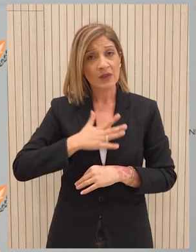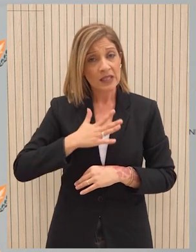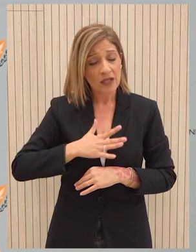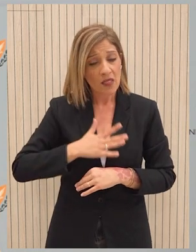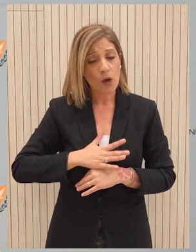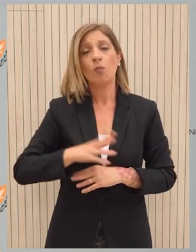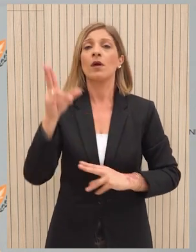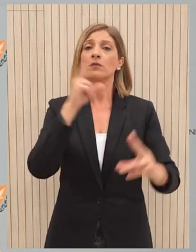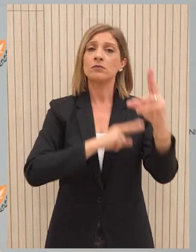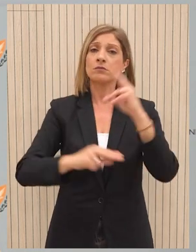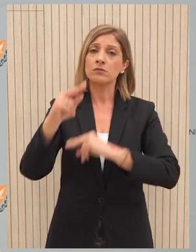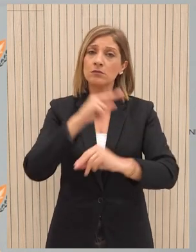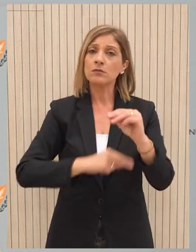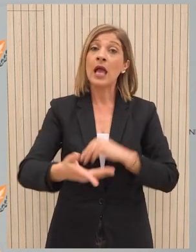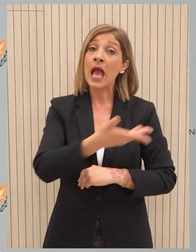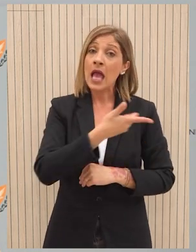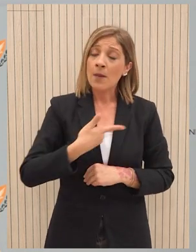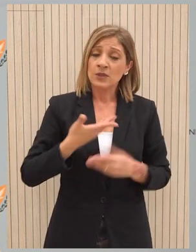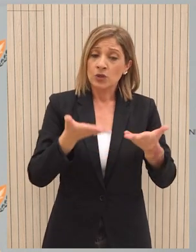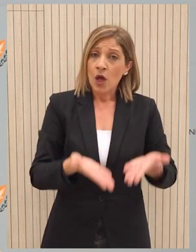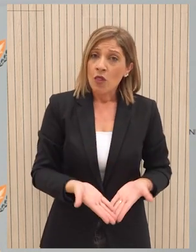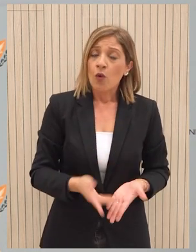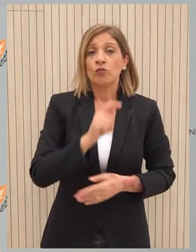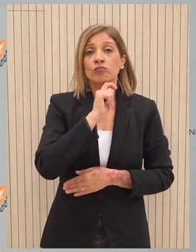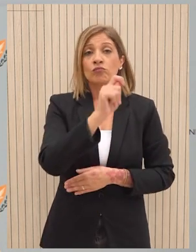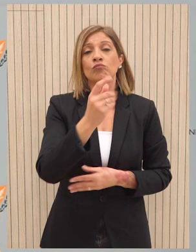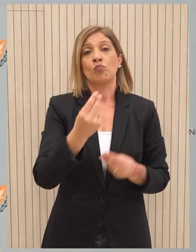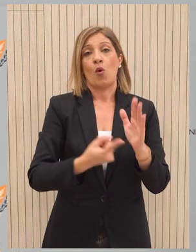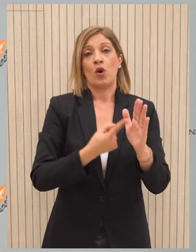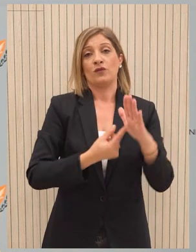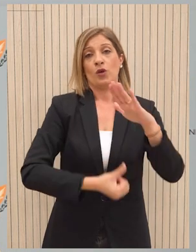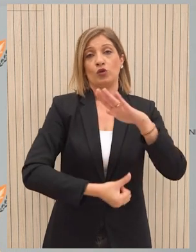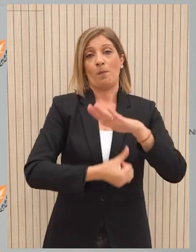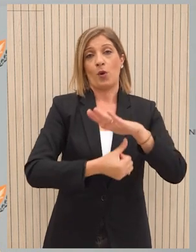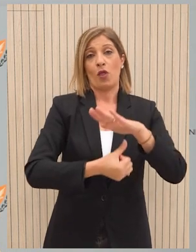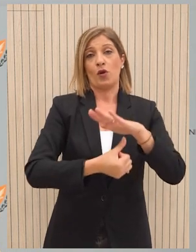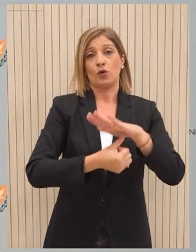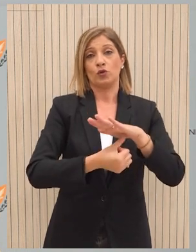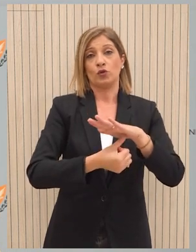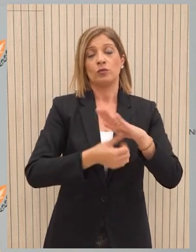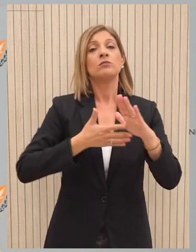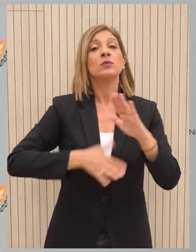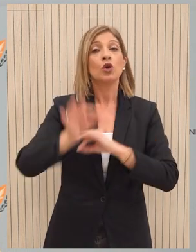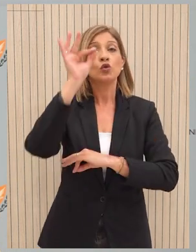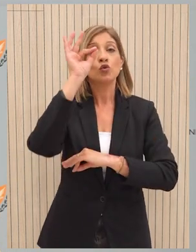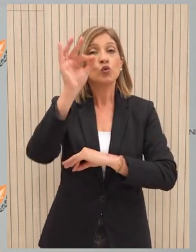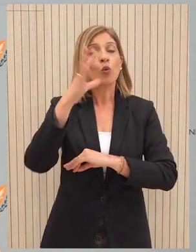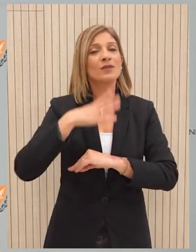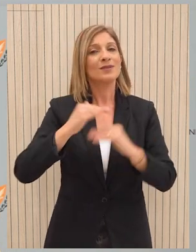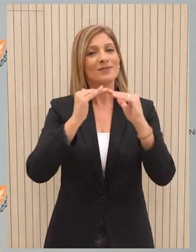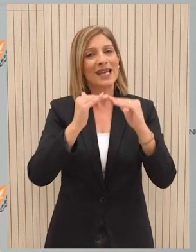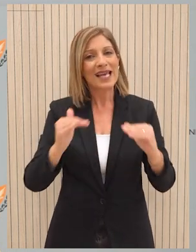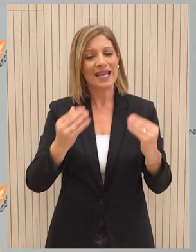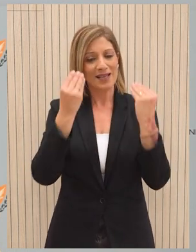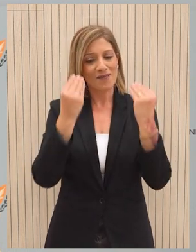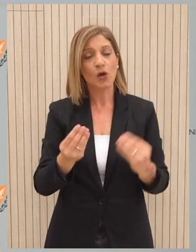ξανά σε αυτή την διαδικασία είμαστε στο τραπέζινο διαπραγματεύσεων το έχει αναφέρει επανελειμμένο ο Πρόεδρος της Δημοκρατίας για την επίδευξη μιας ειρηνικής,